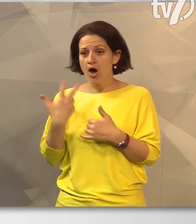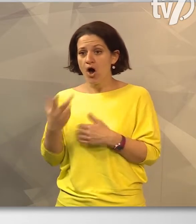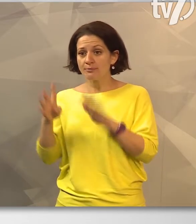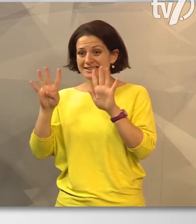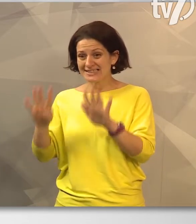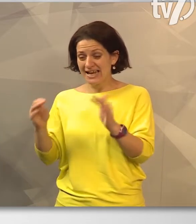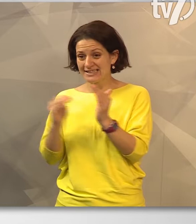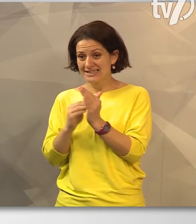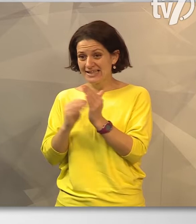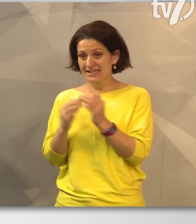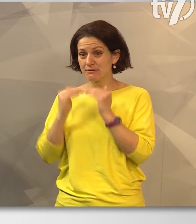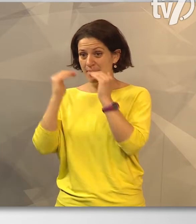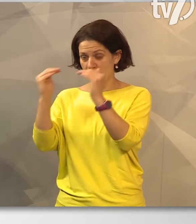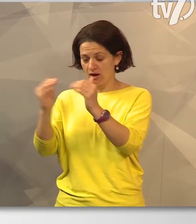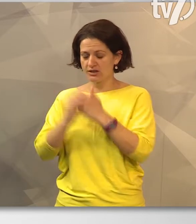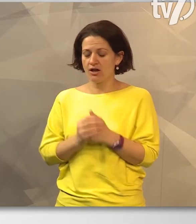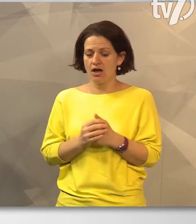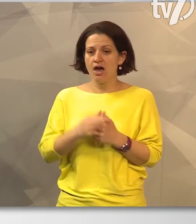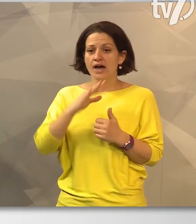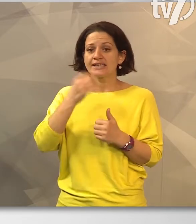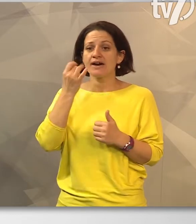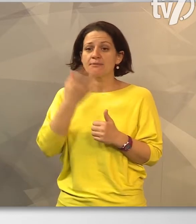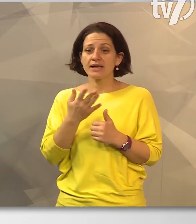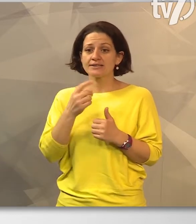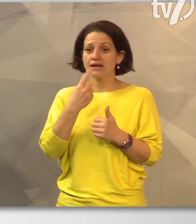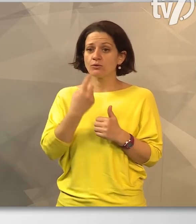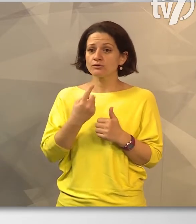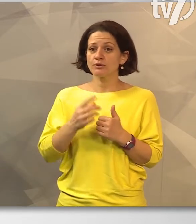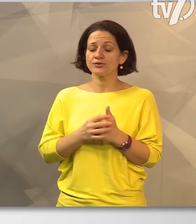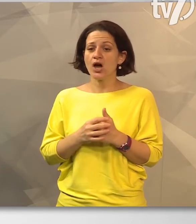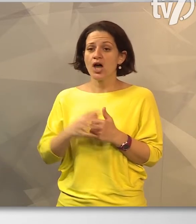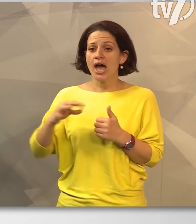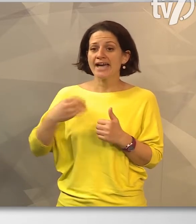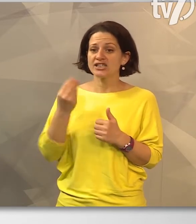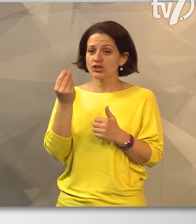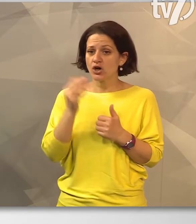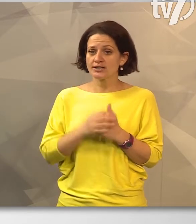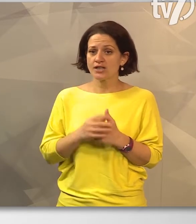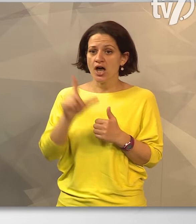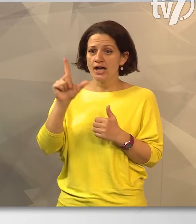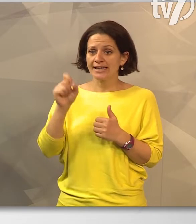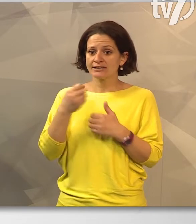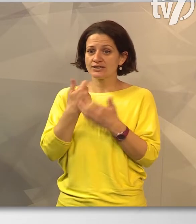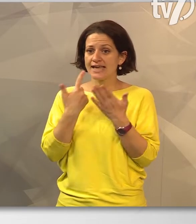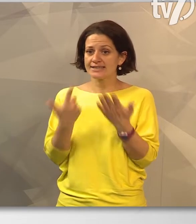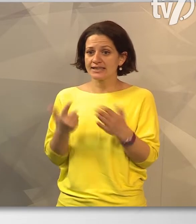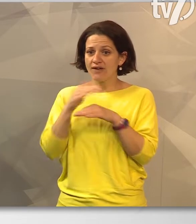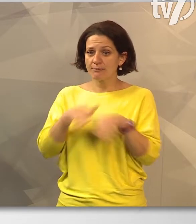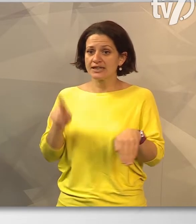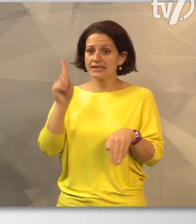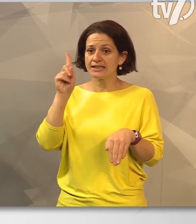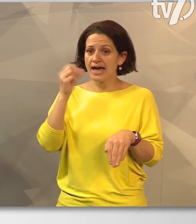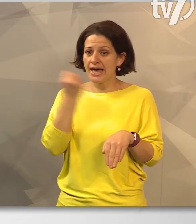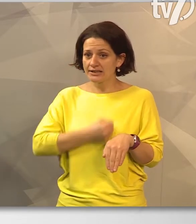ezret meghaladja a számuk. Rétvári Bence úgy fogalmazott, az egészségügyi kassa 270 milliárd